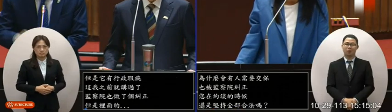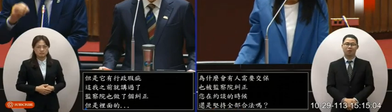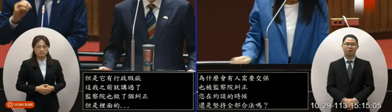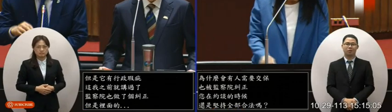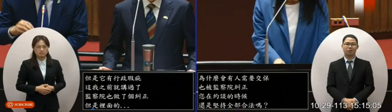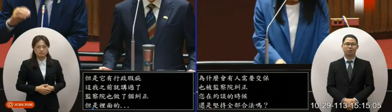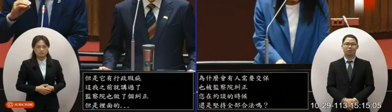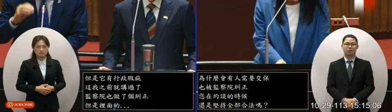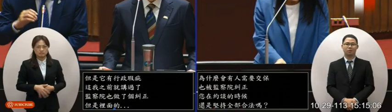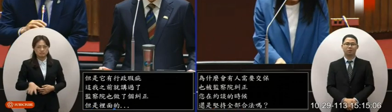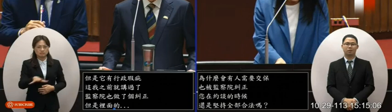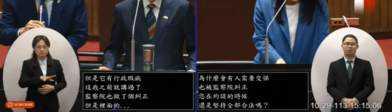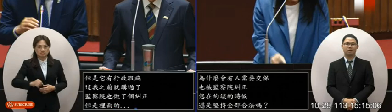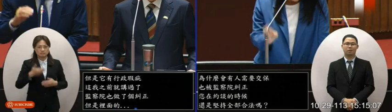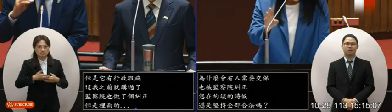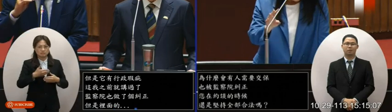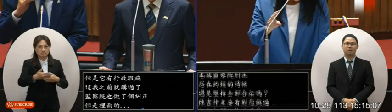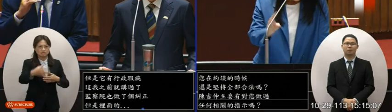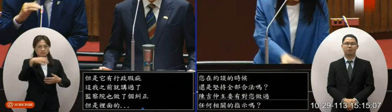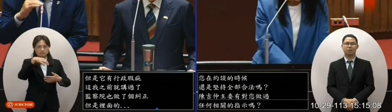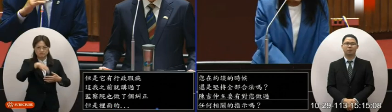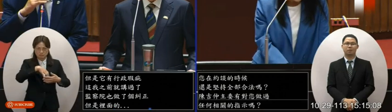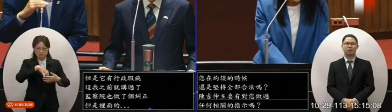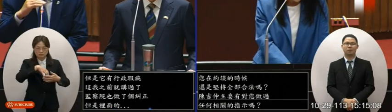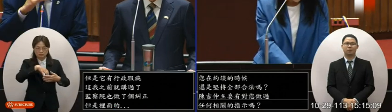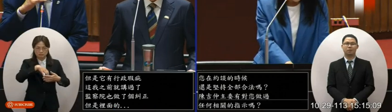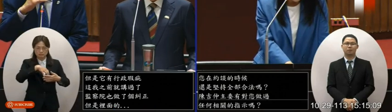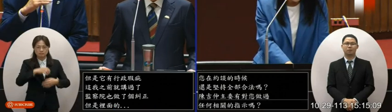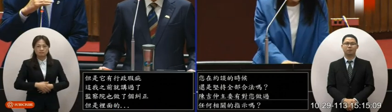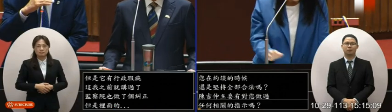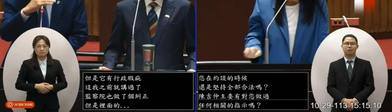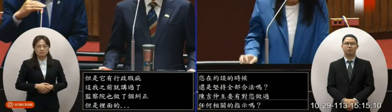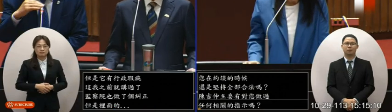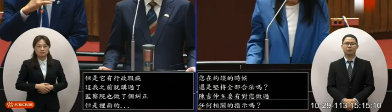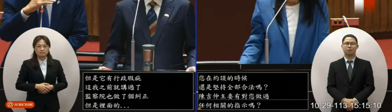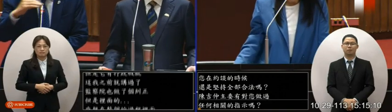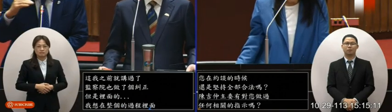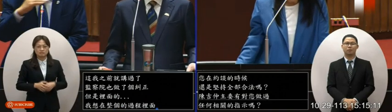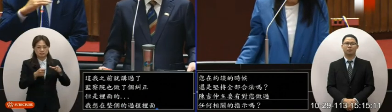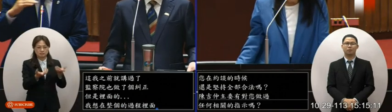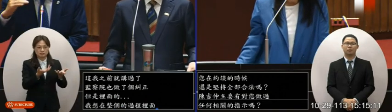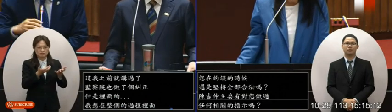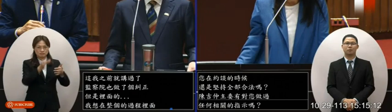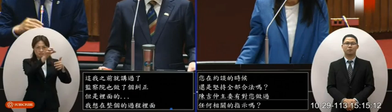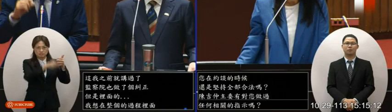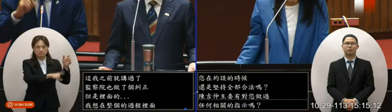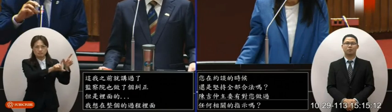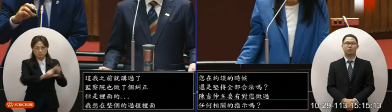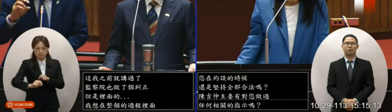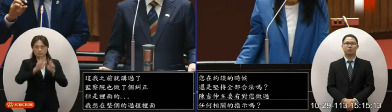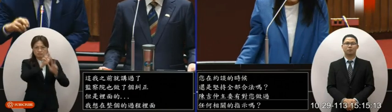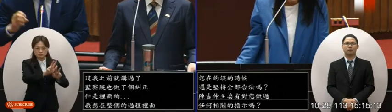我想在整個的過程裡面是一個符合我們的公務的一個遊戲規則去走的